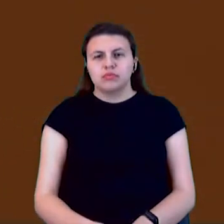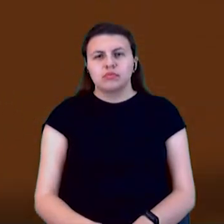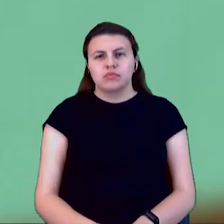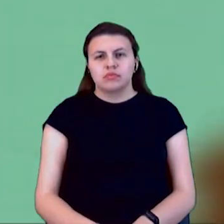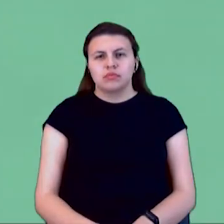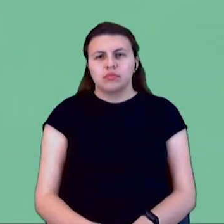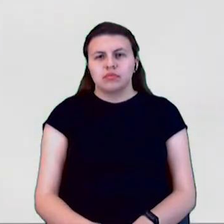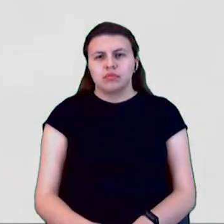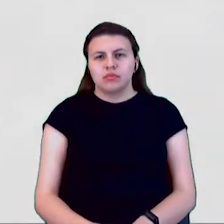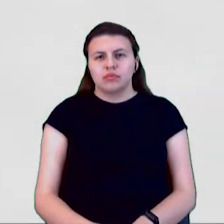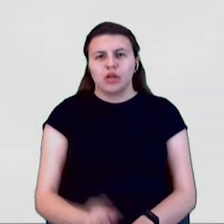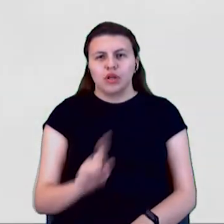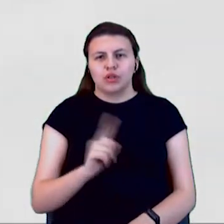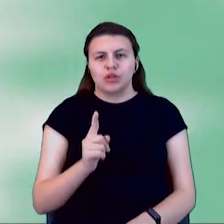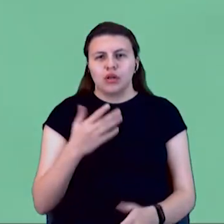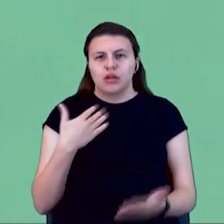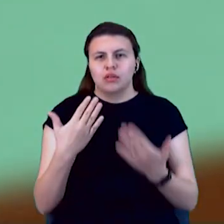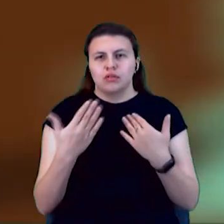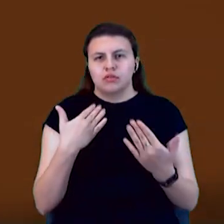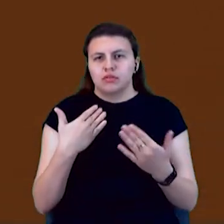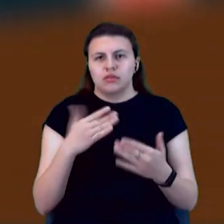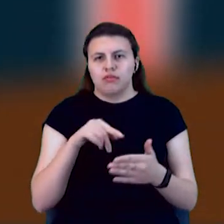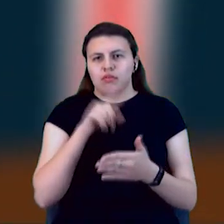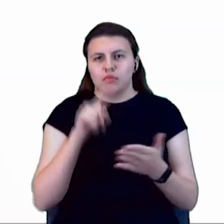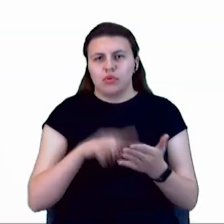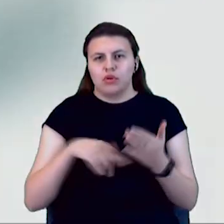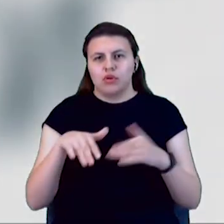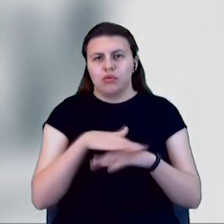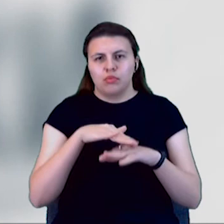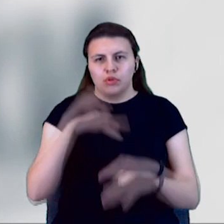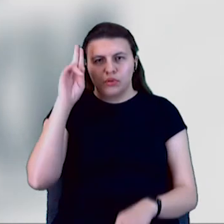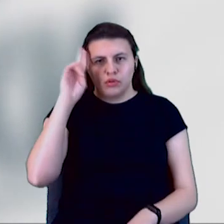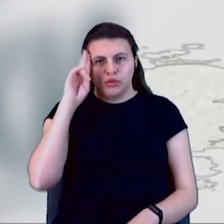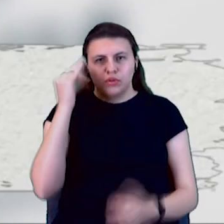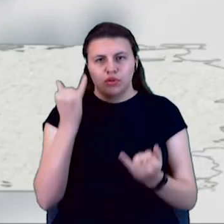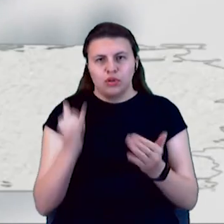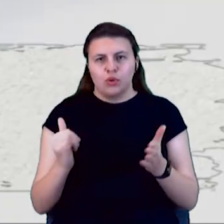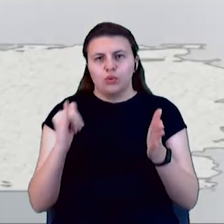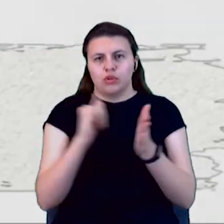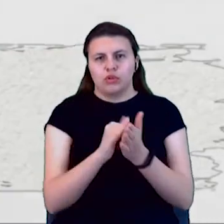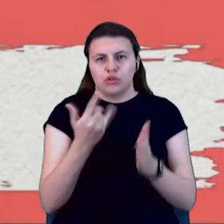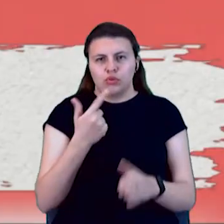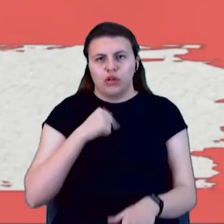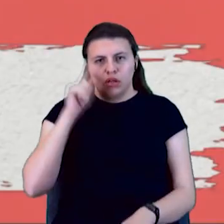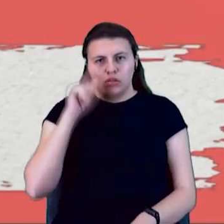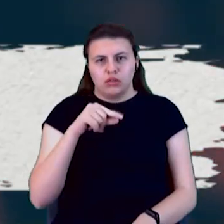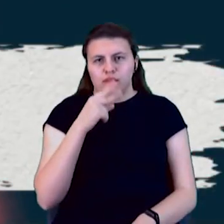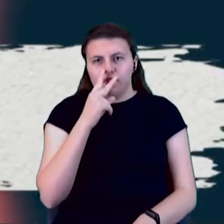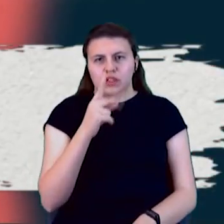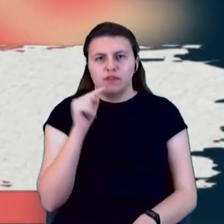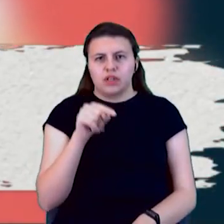Що касається питання обласних туалетів, то вони зараз устанавливаються, наскільки я знаю, наскільки я бачив, в тех скверах, які